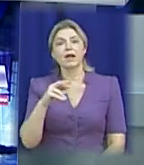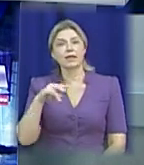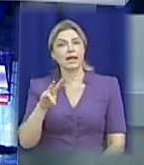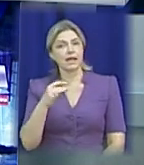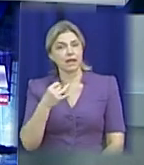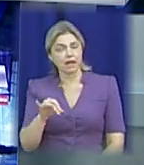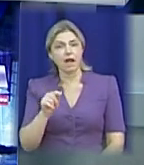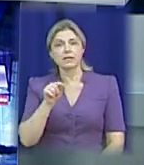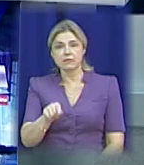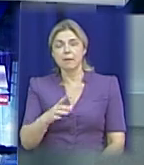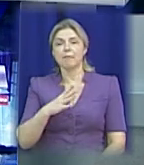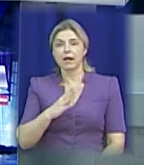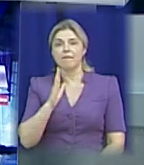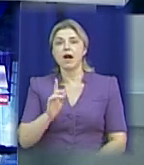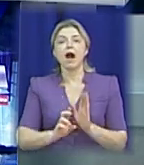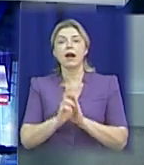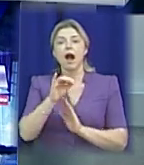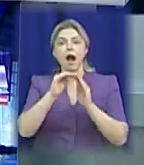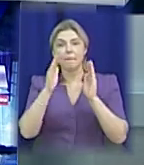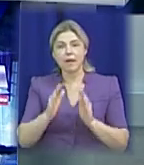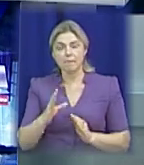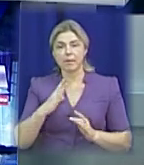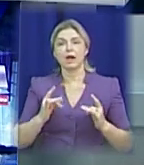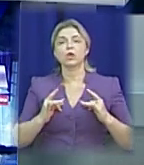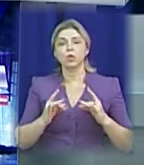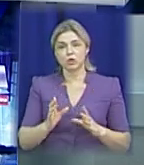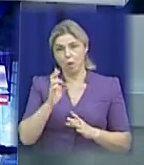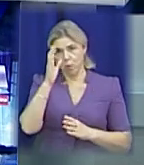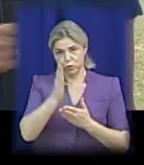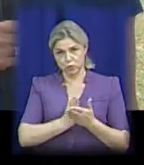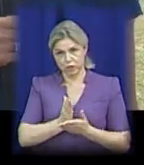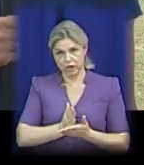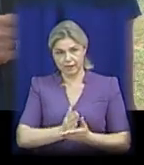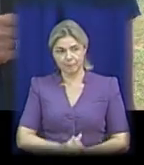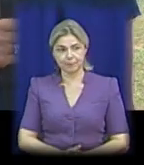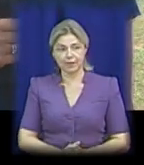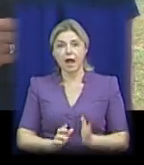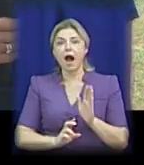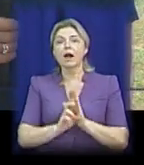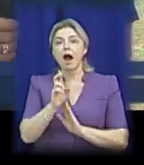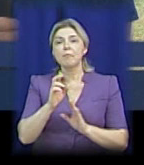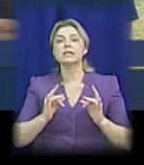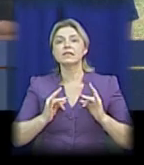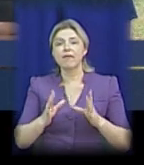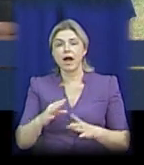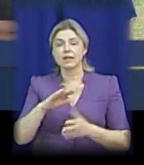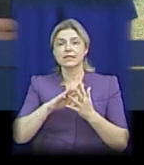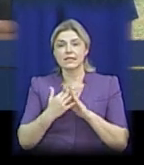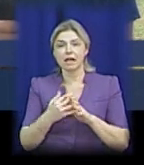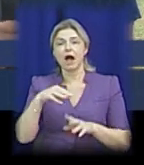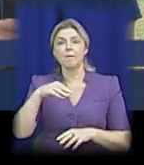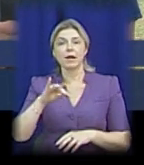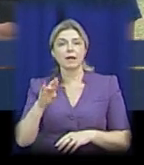цієї нагоди у Свято-Володимирському храмі провели урочисте богослужіння. Храмове свято у Матіясовому відбулося на день